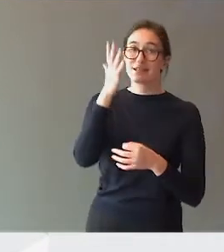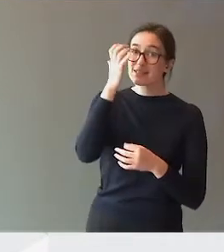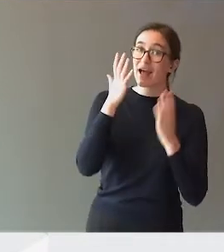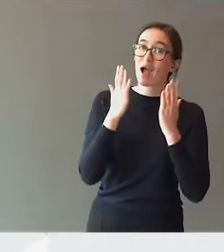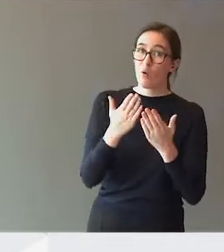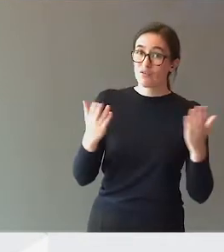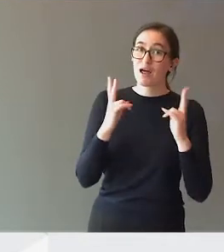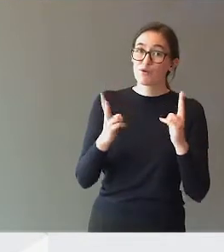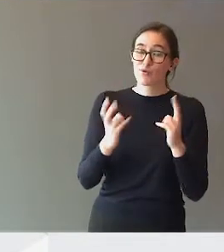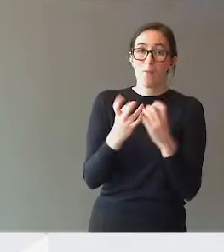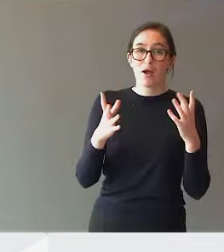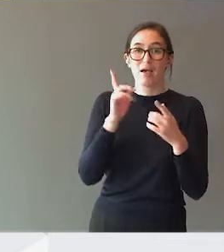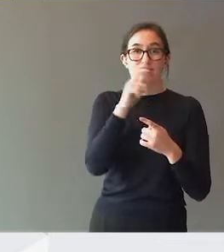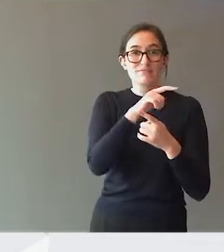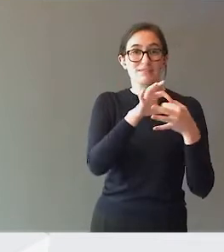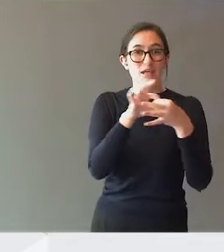kompliserte sammenhenger